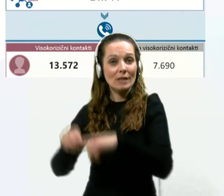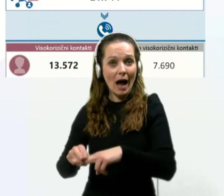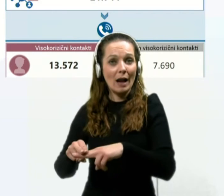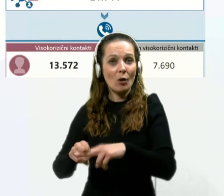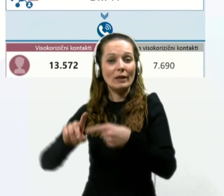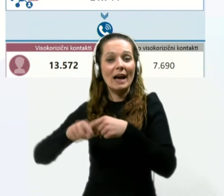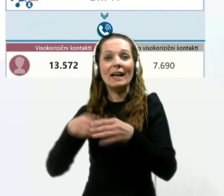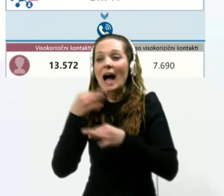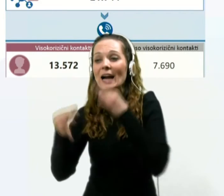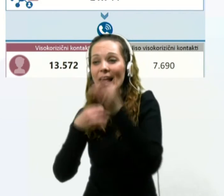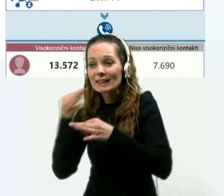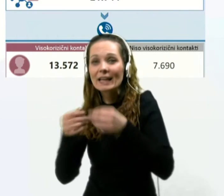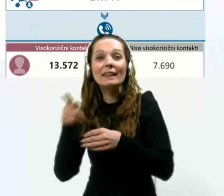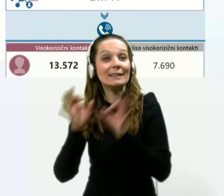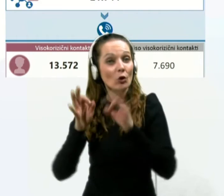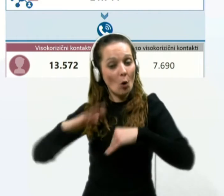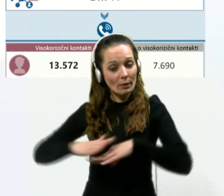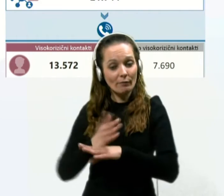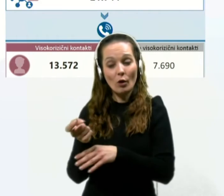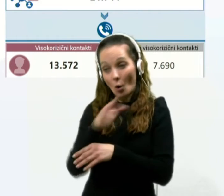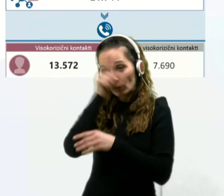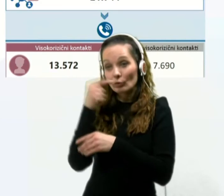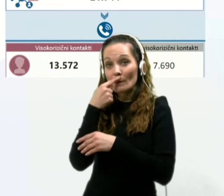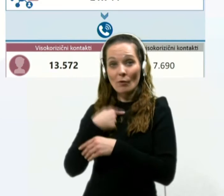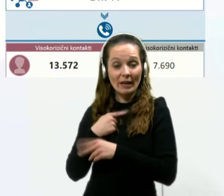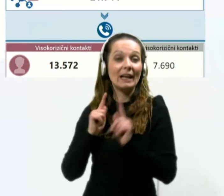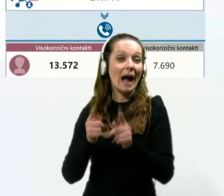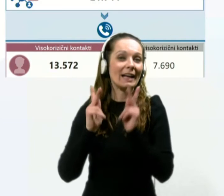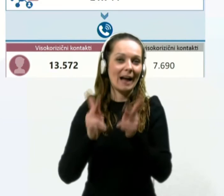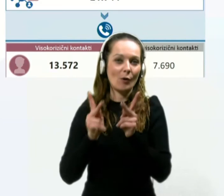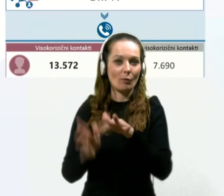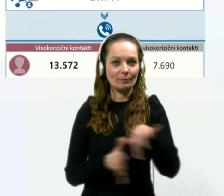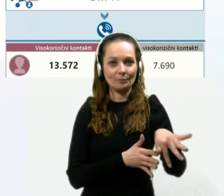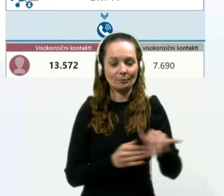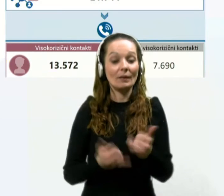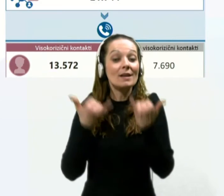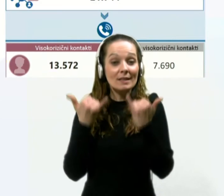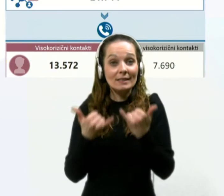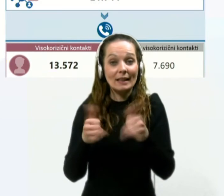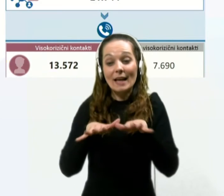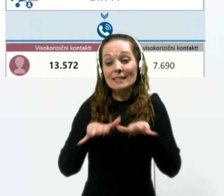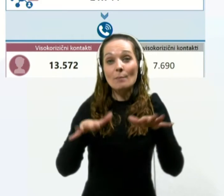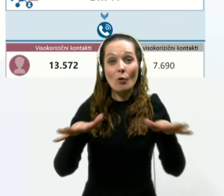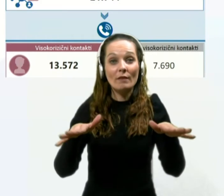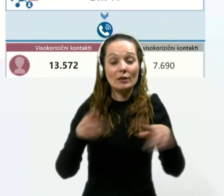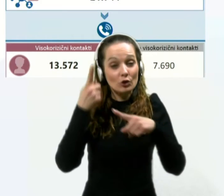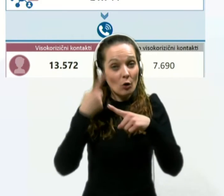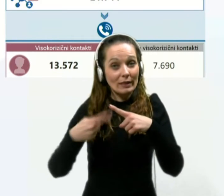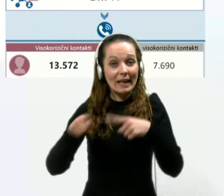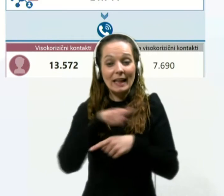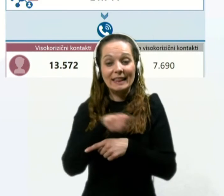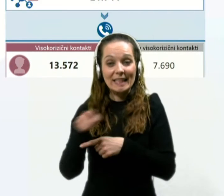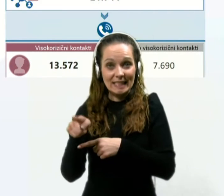anketiranja in tiste dobre volje ljudi, da povedo kaj in kako. Zdaj se je povečalo nekoliko delež